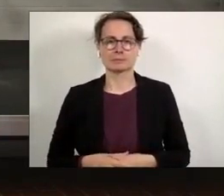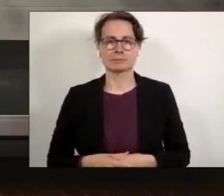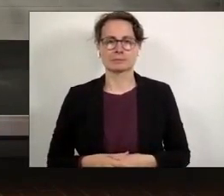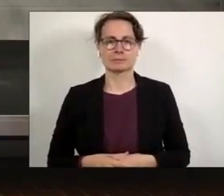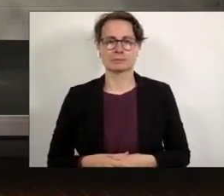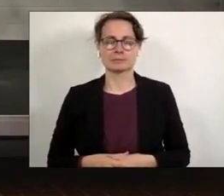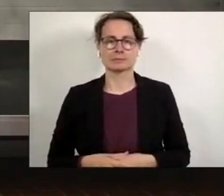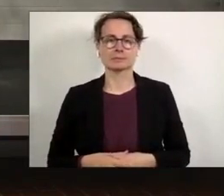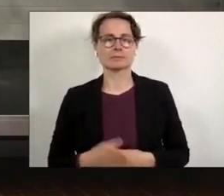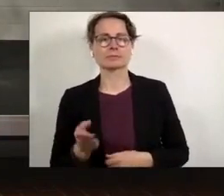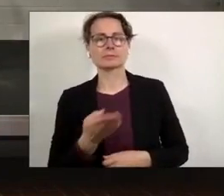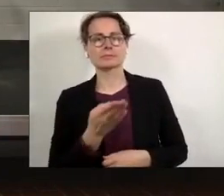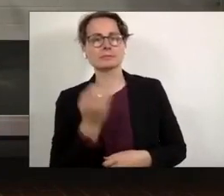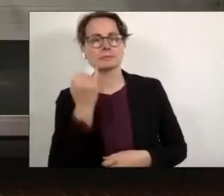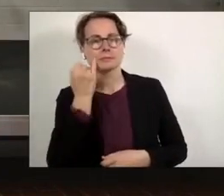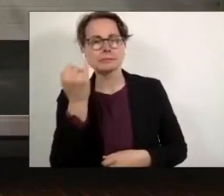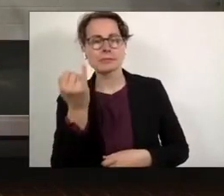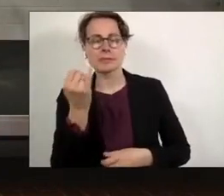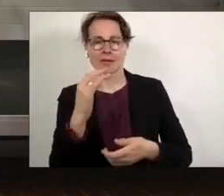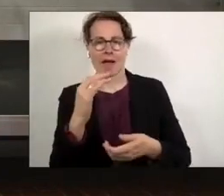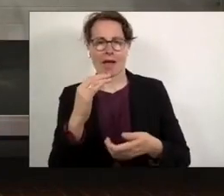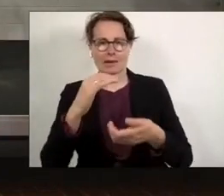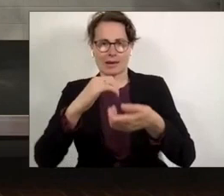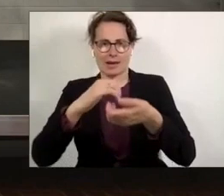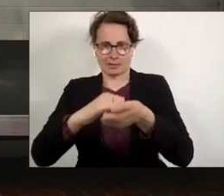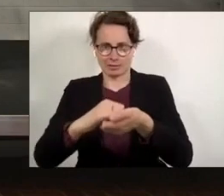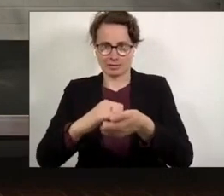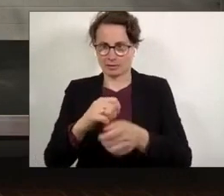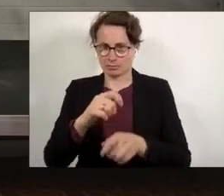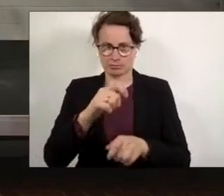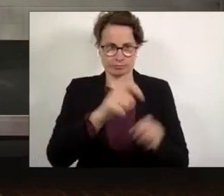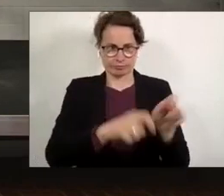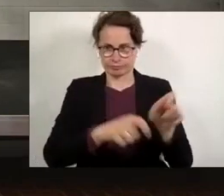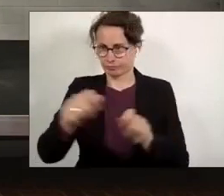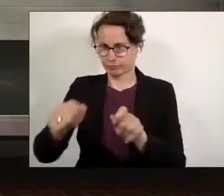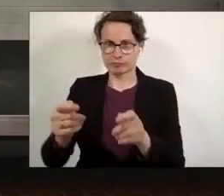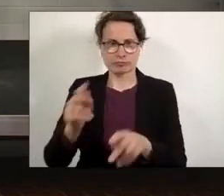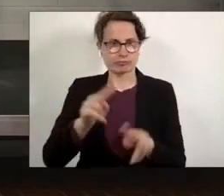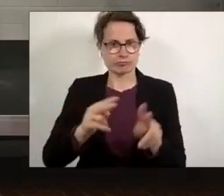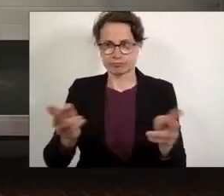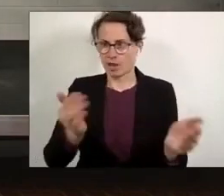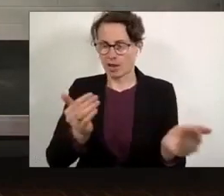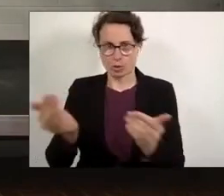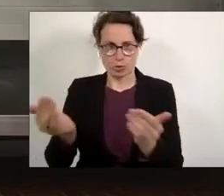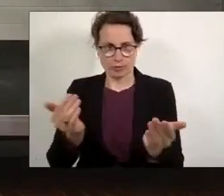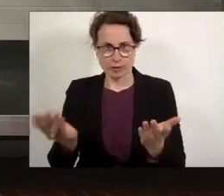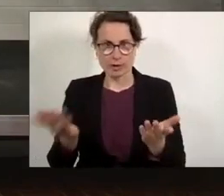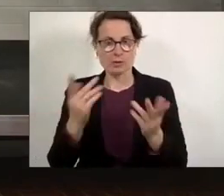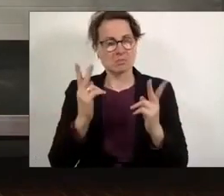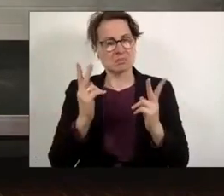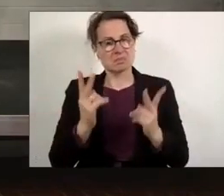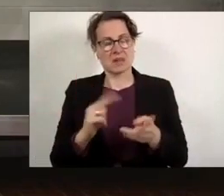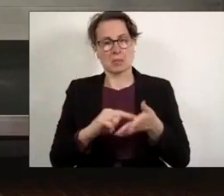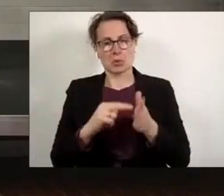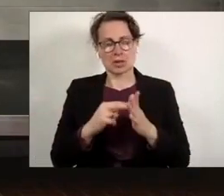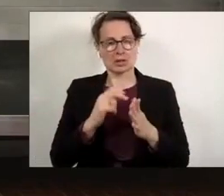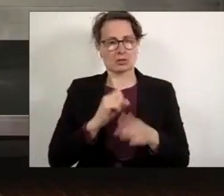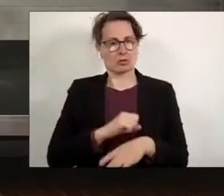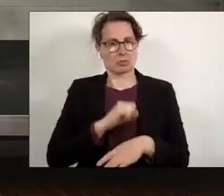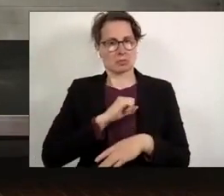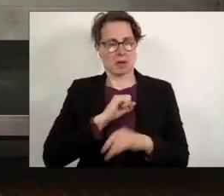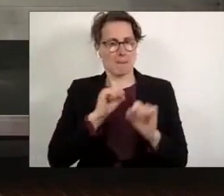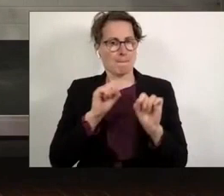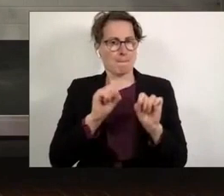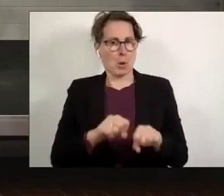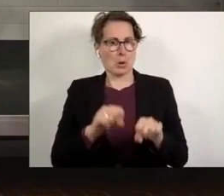Die Idee von Allianzen über unterschiedliche Herkunftsmilieus hinweg erscheint uns politisch fruchtbar und emotional einleuchtend, weil